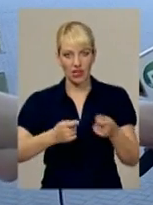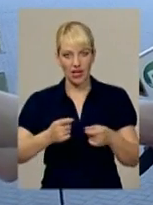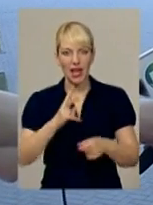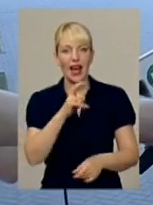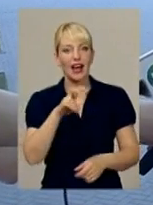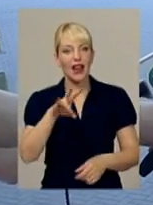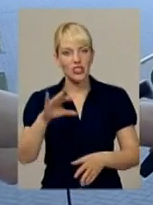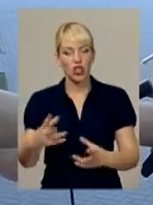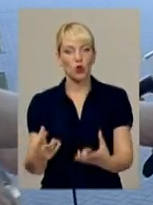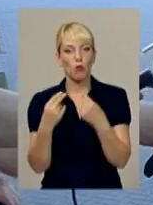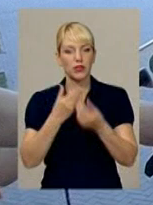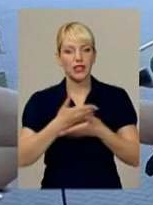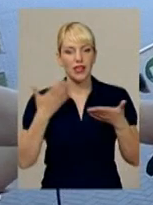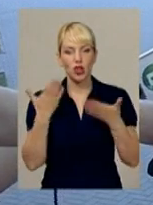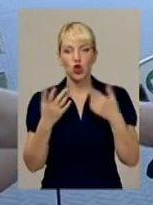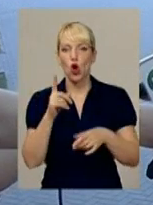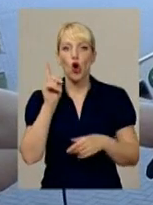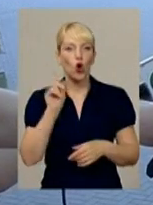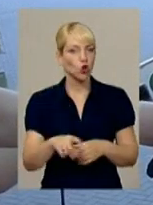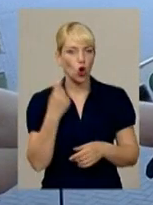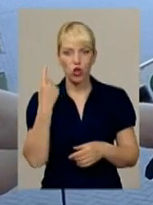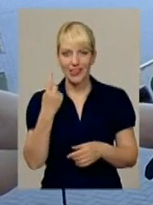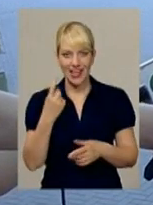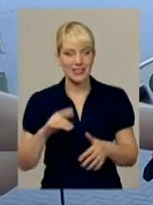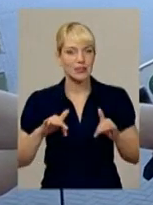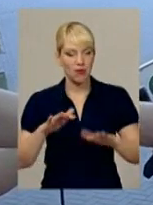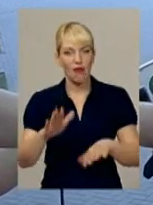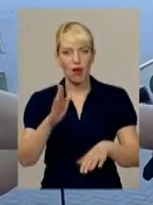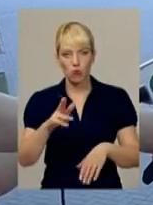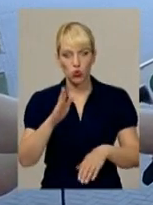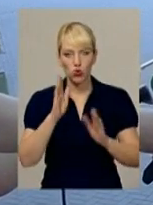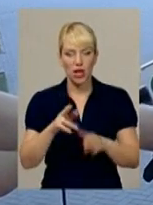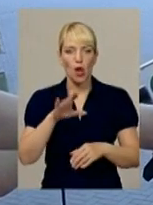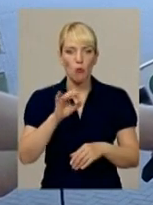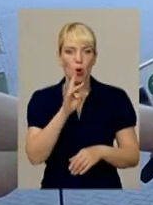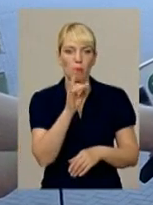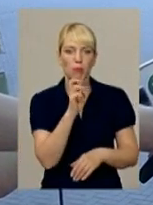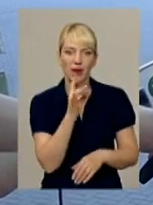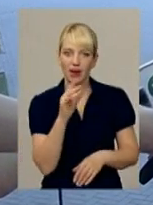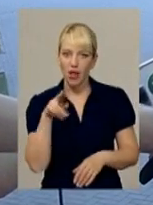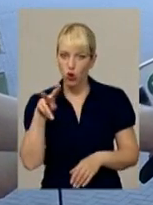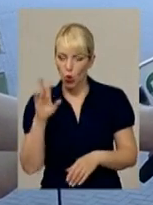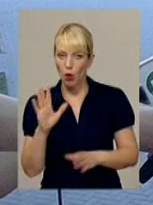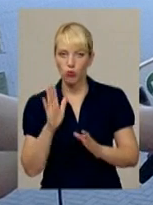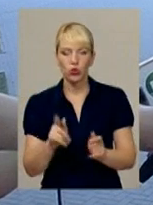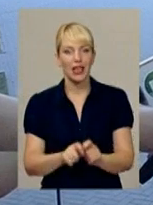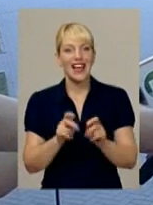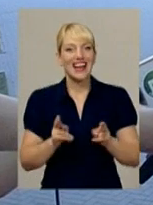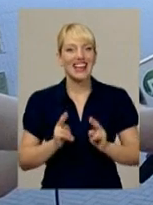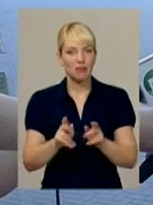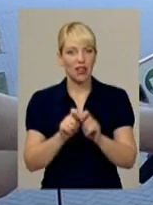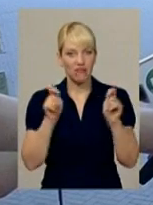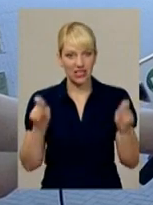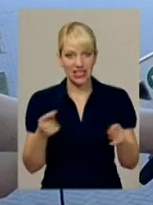якщо хоч одна справа буде по пану Братку дійсно відкрита, кримінальна, а ці кримінальні